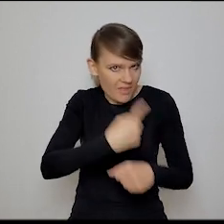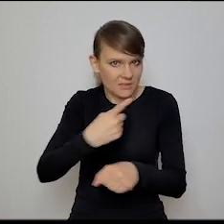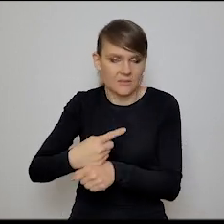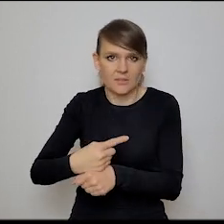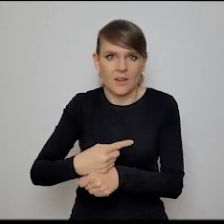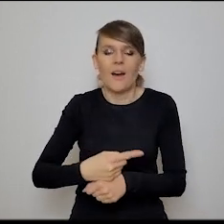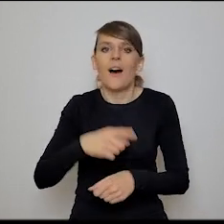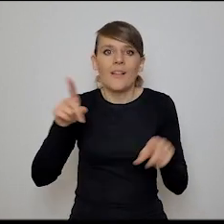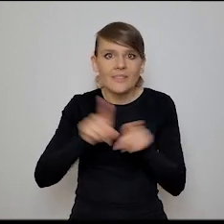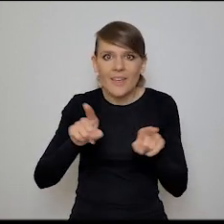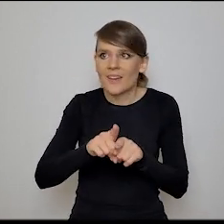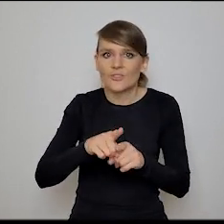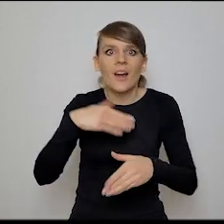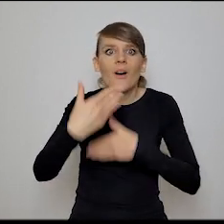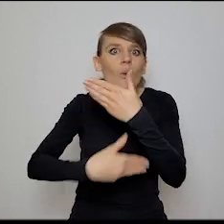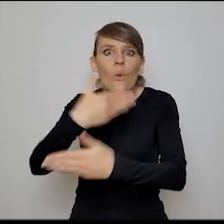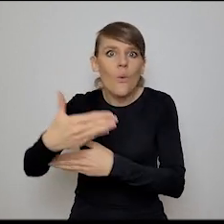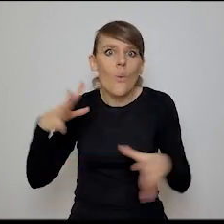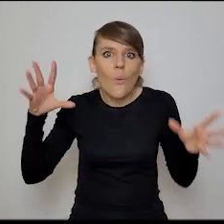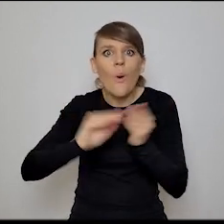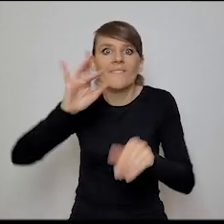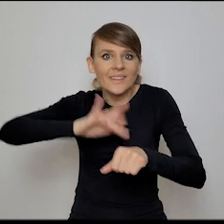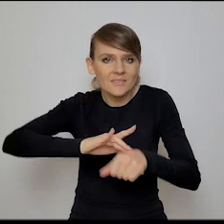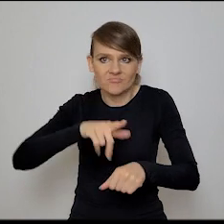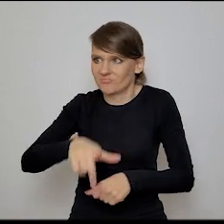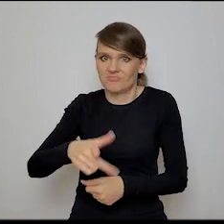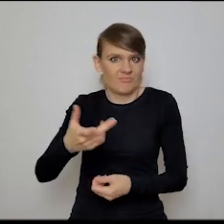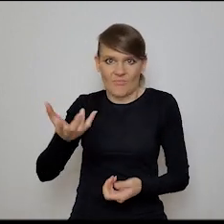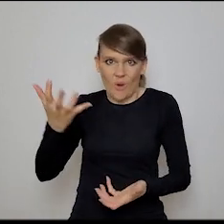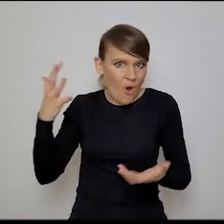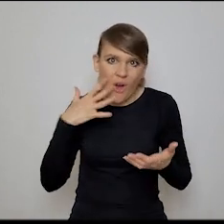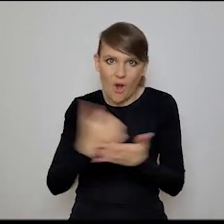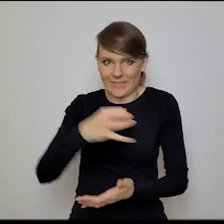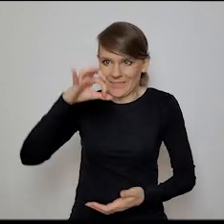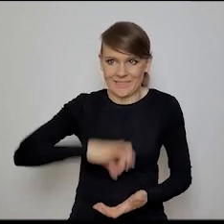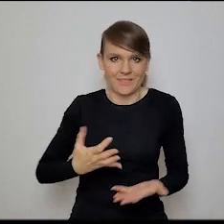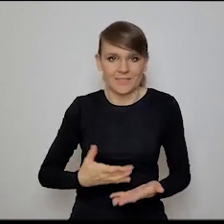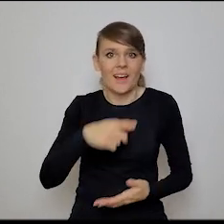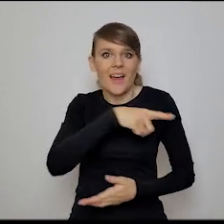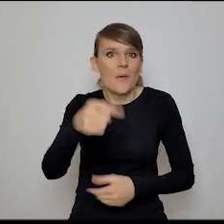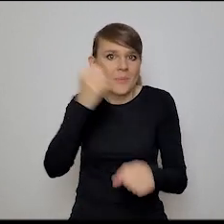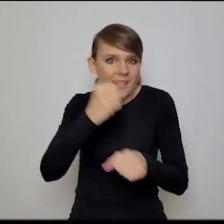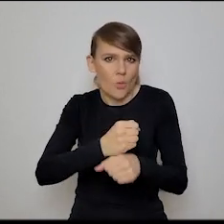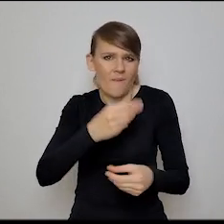daje też w długiej grze zyski w postaci bardziej zmotywowanych, bardziej wydajnych pracowników, tak, czyli ta,